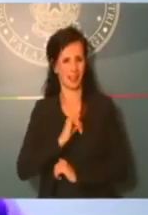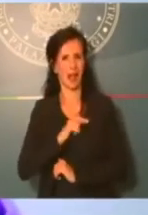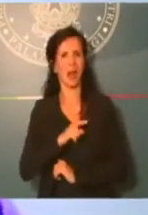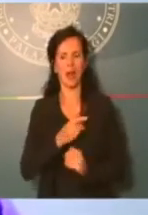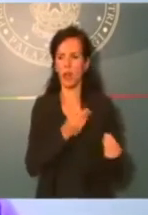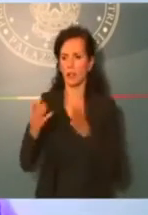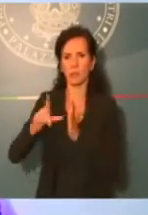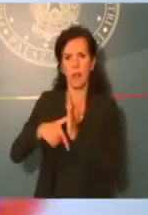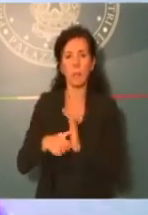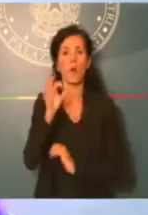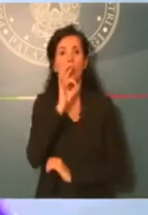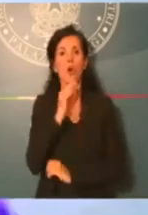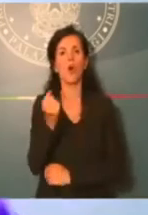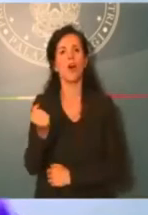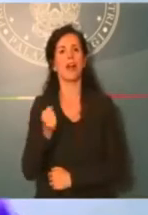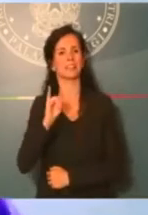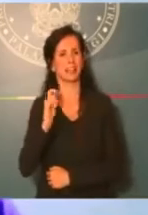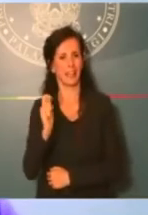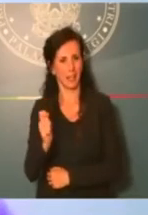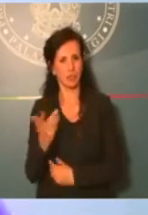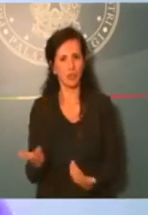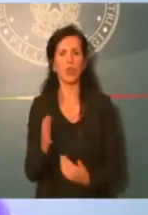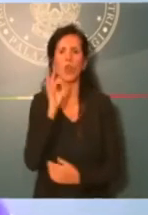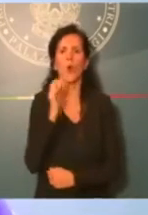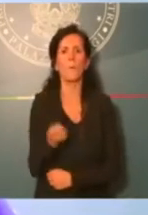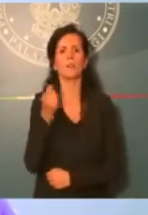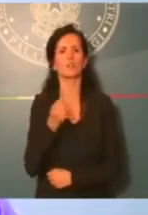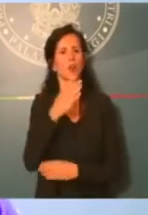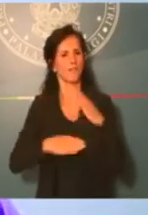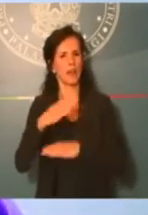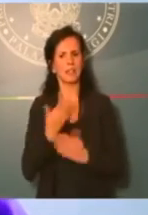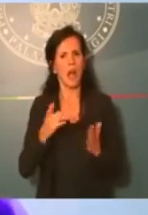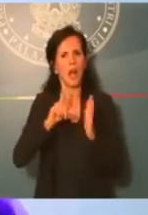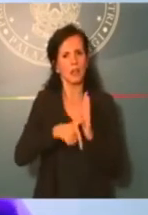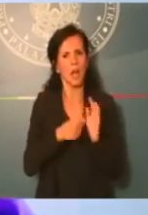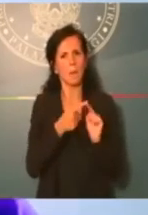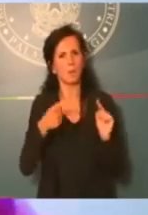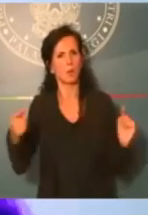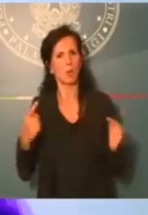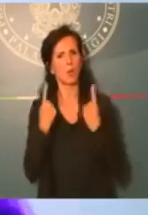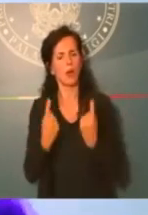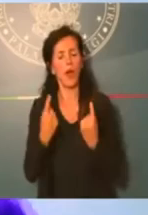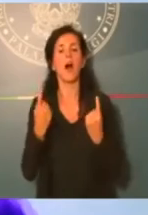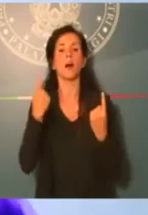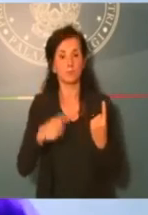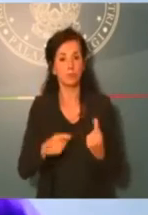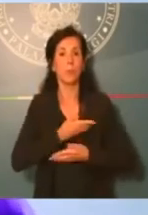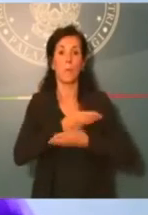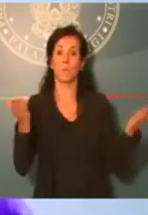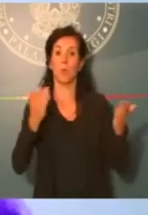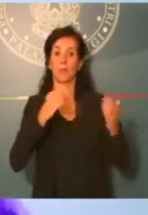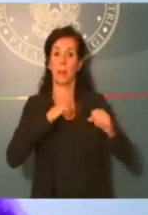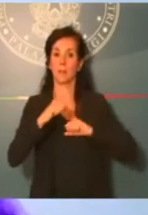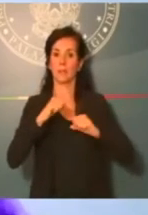cassa integrazione o una pensione di rivalità? Ecco noi imponiamo il dovere alle pubbliche amministrazioni di pubblicare sui siti, come